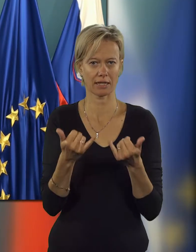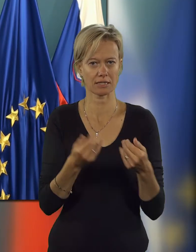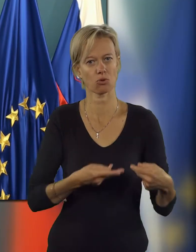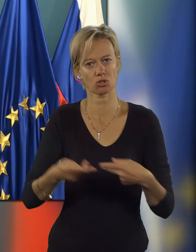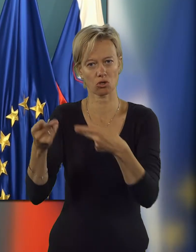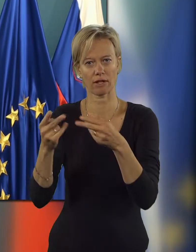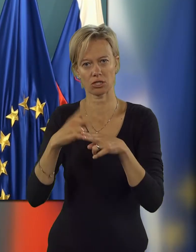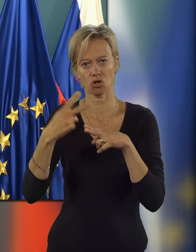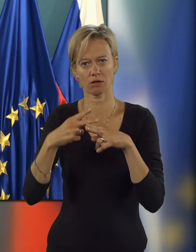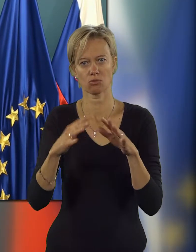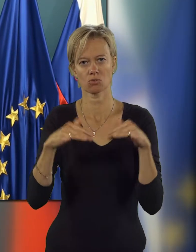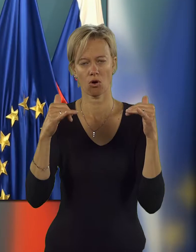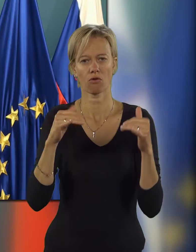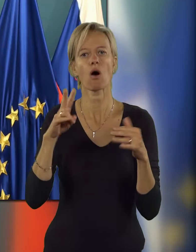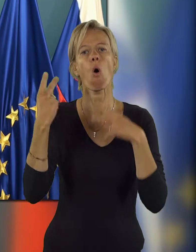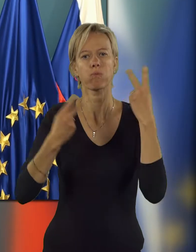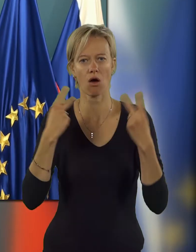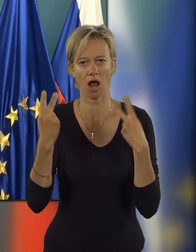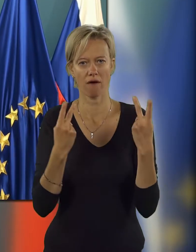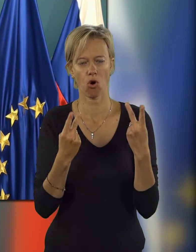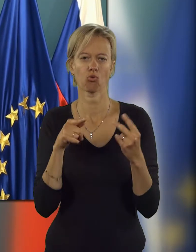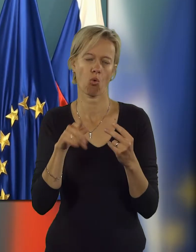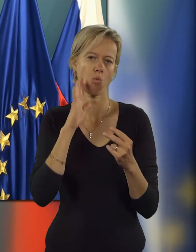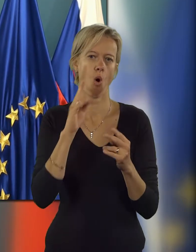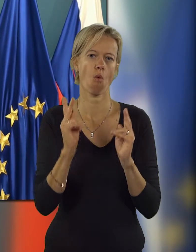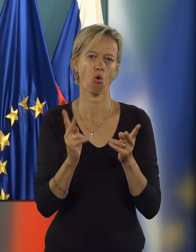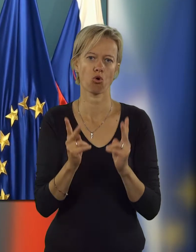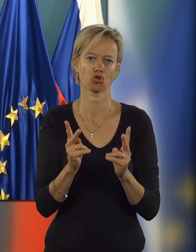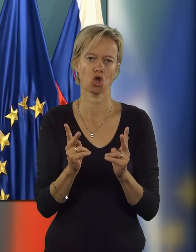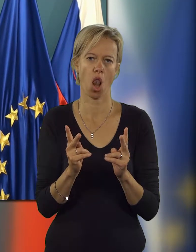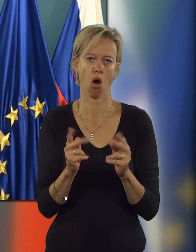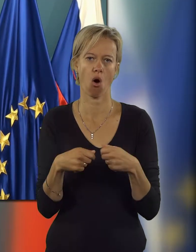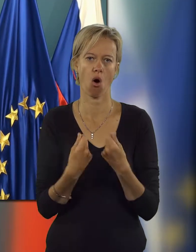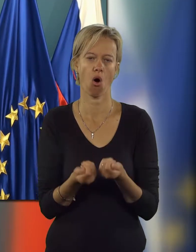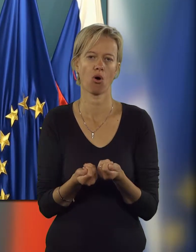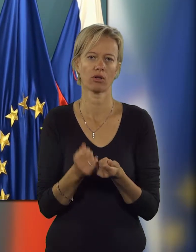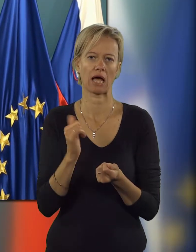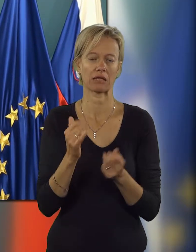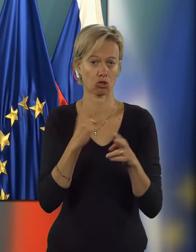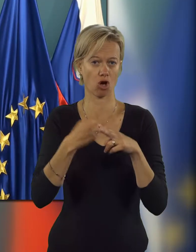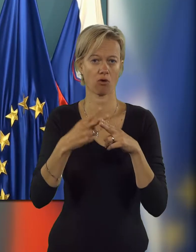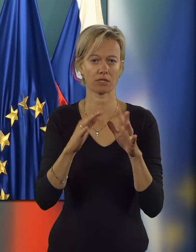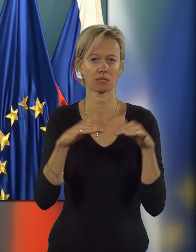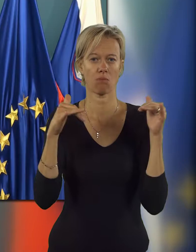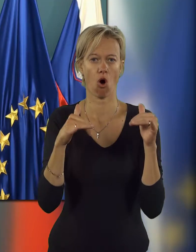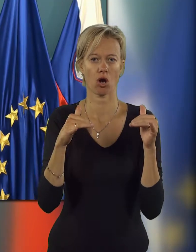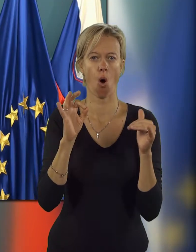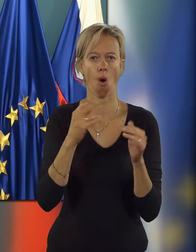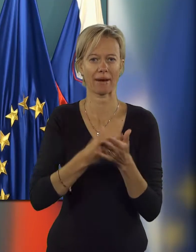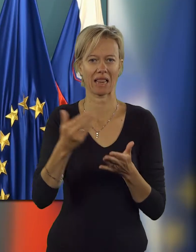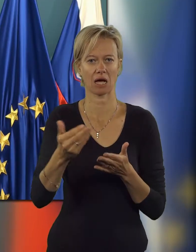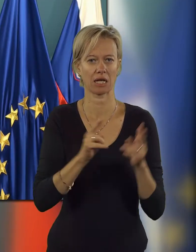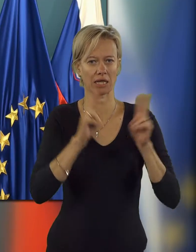danes posredovali državnemu zboru v obravnavo, kar bo omogočilo, da državni zbor v